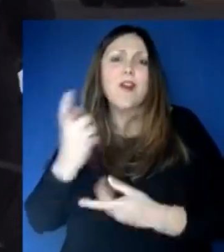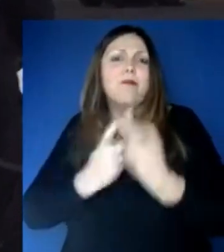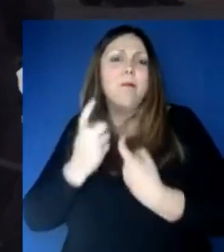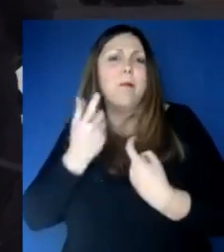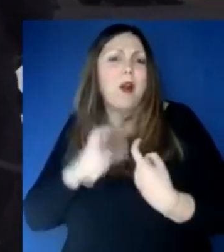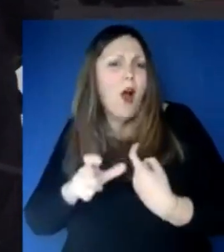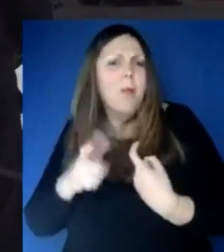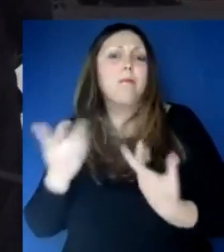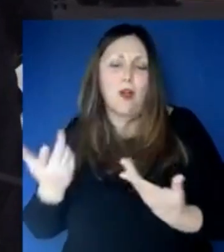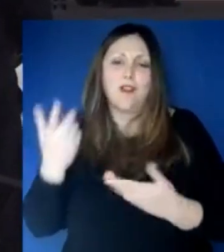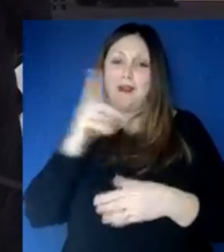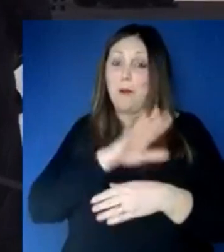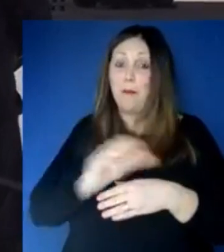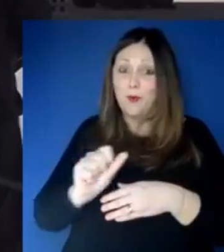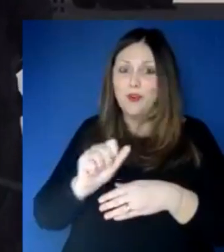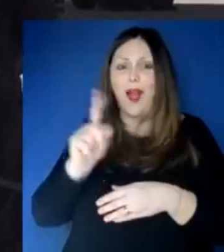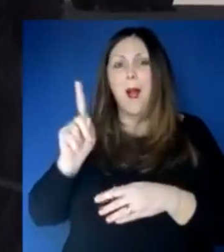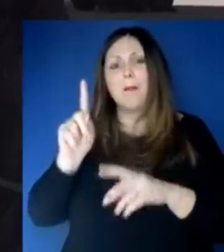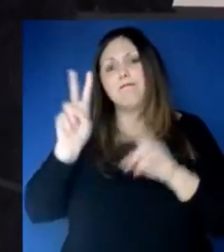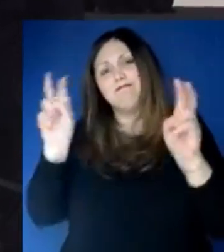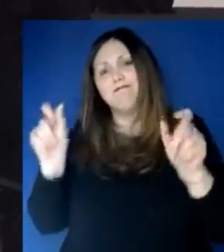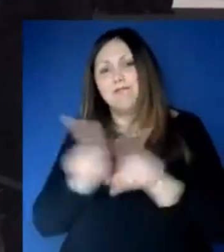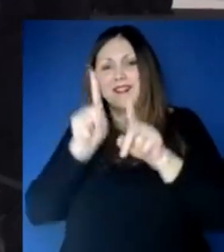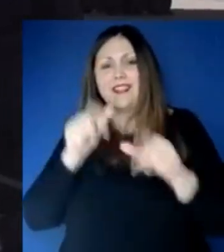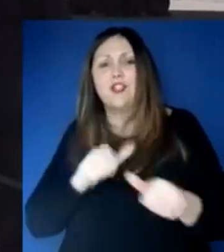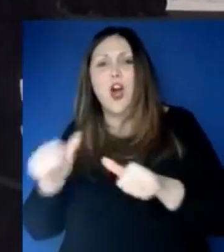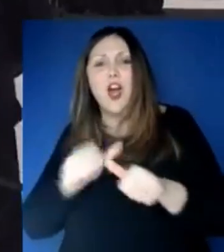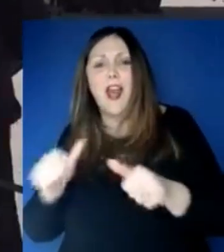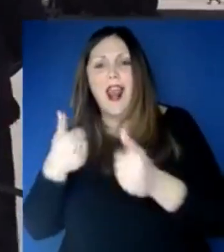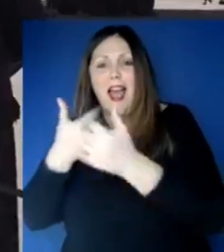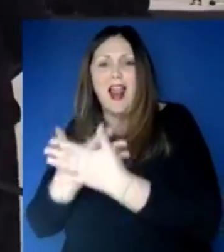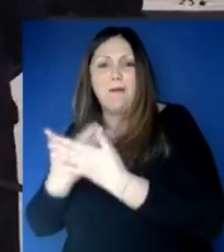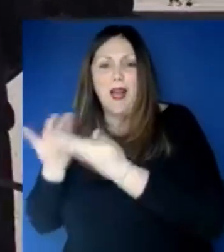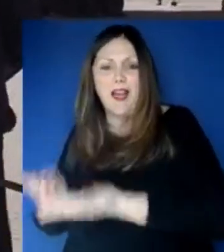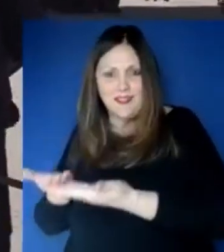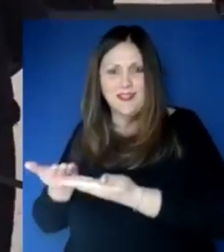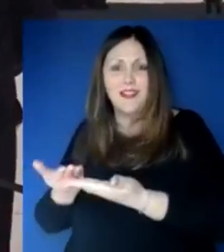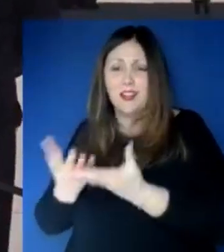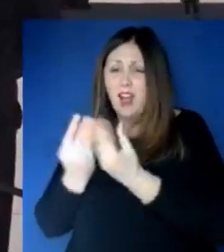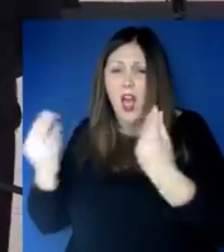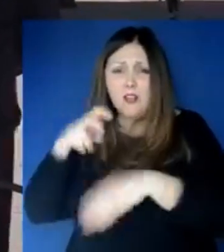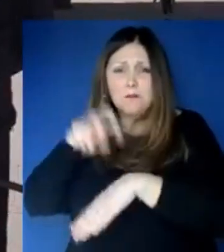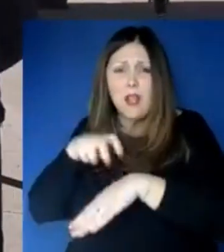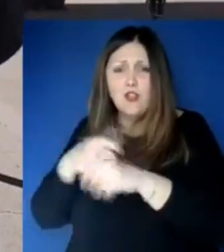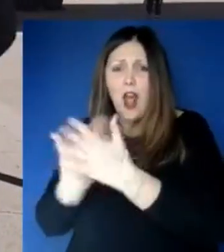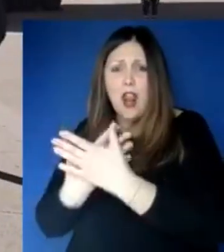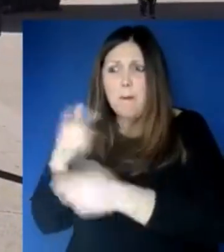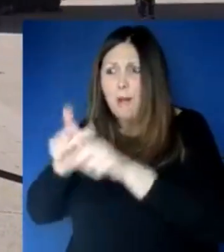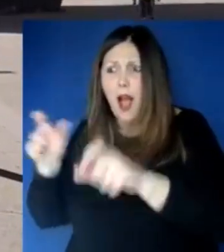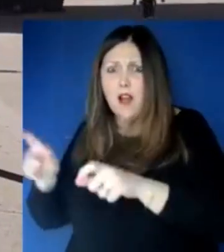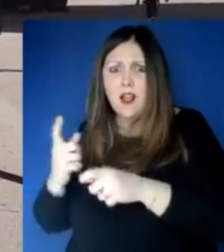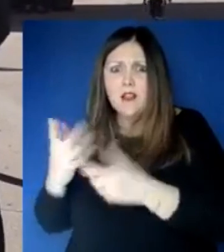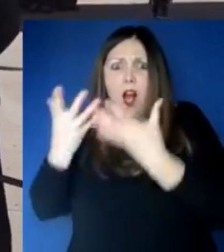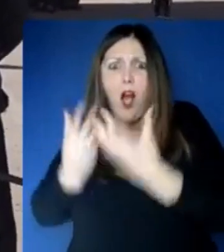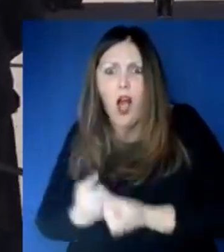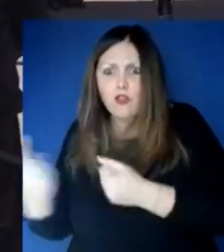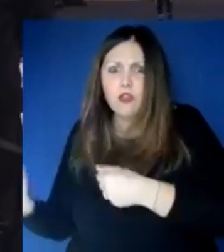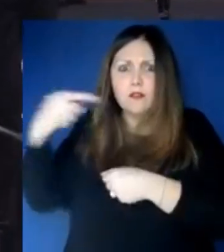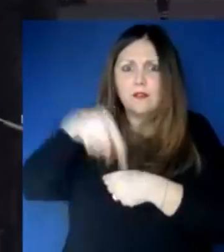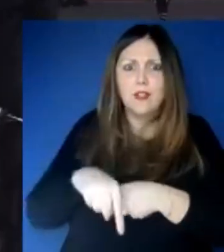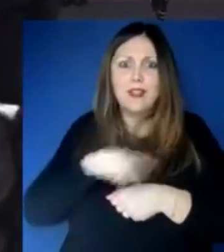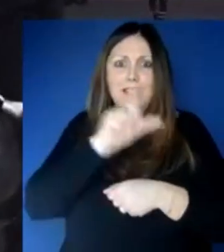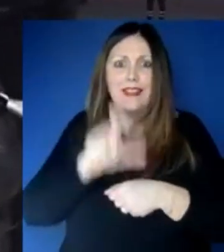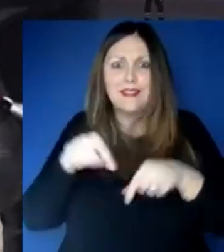ma anche di venire in Italia e questo è importante, è stata anche una cosa importante per il popolo italiano e per il popolo pugliese.